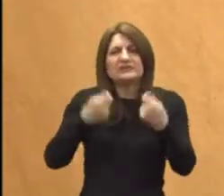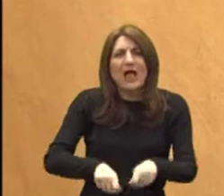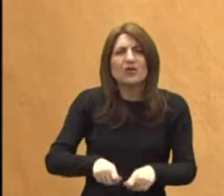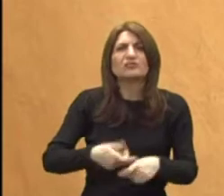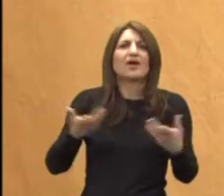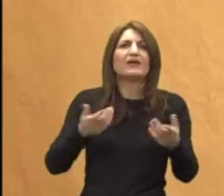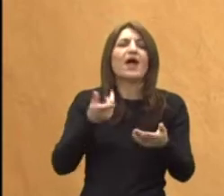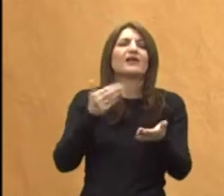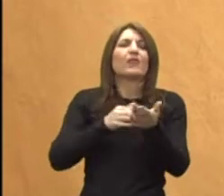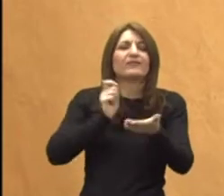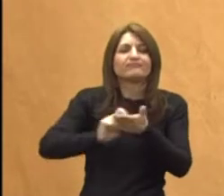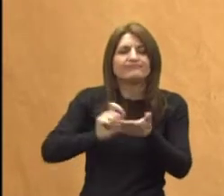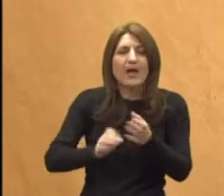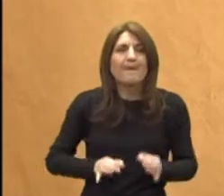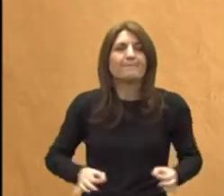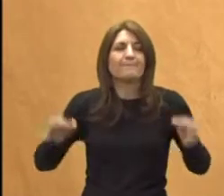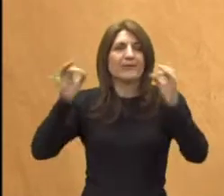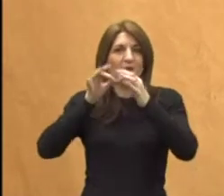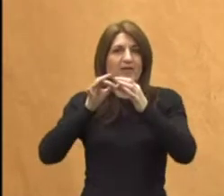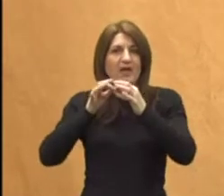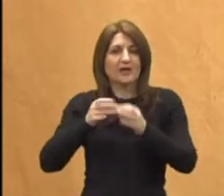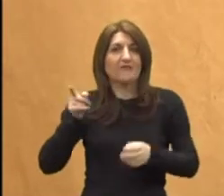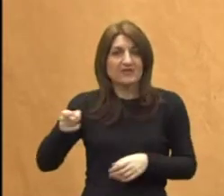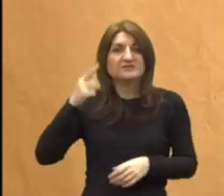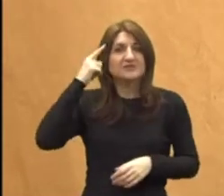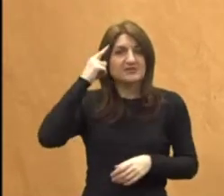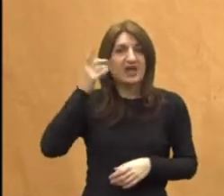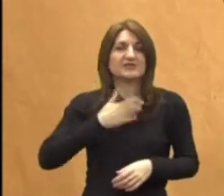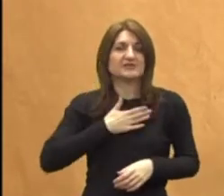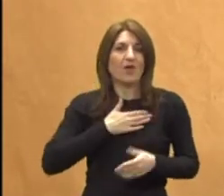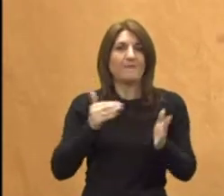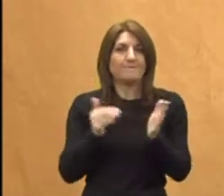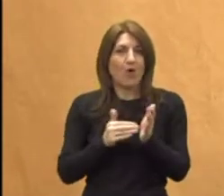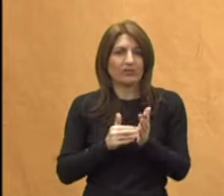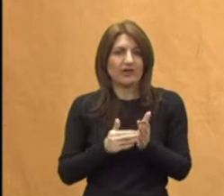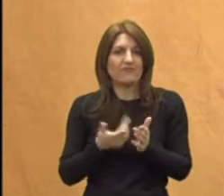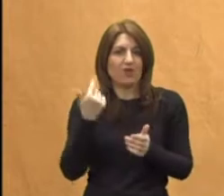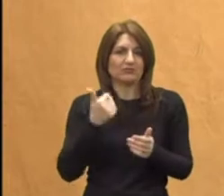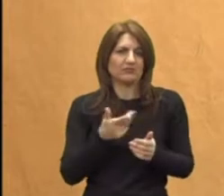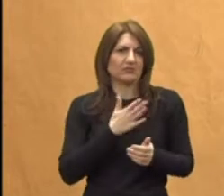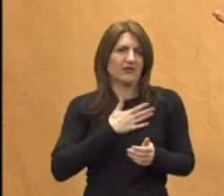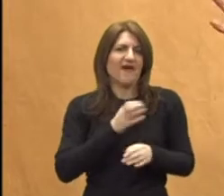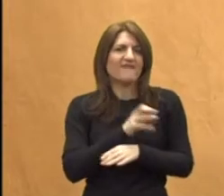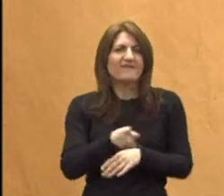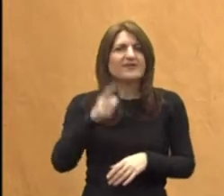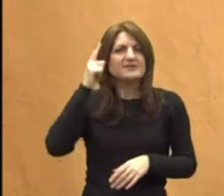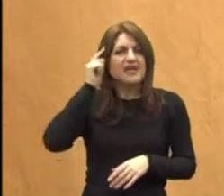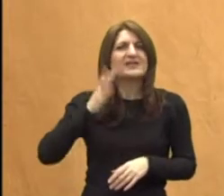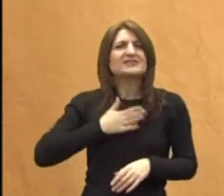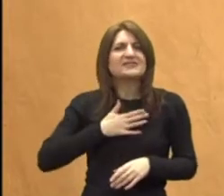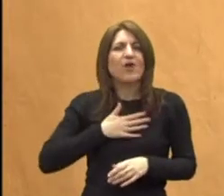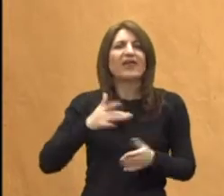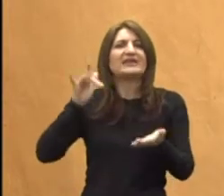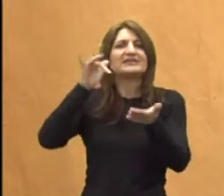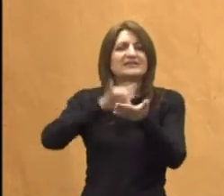projekt napisao. Mi ste znali vaše potrebe, vaše najpre odvrtića, znali ste vaše ciljeve, znali